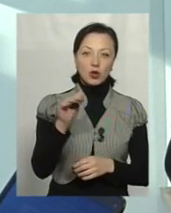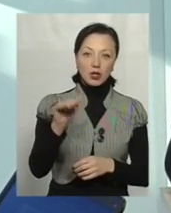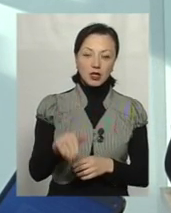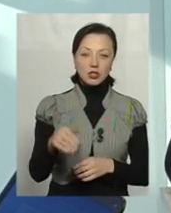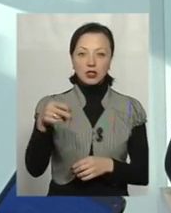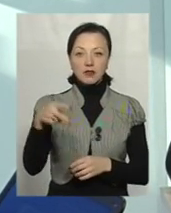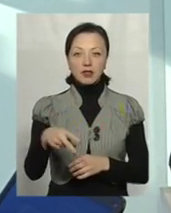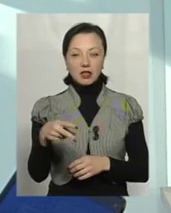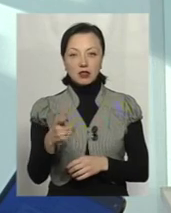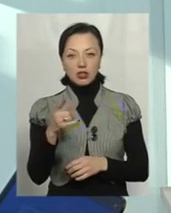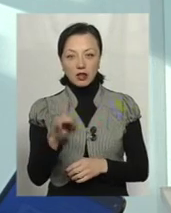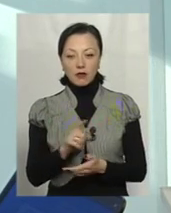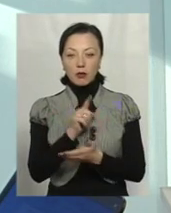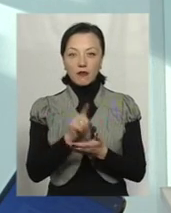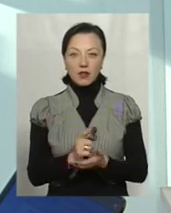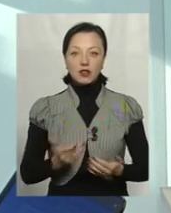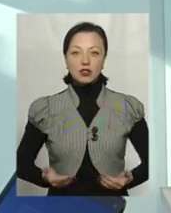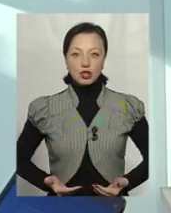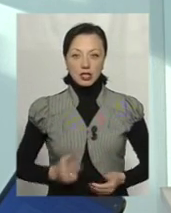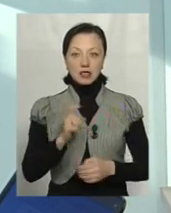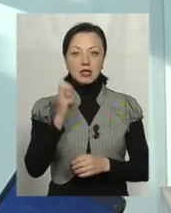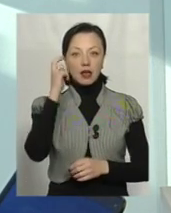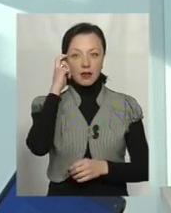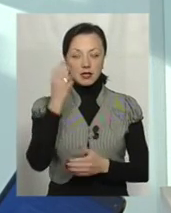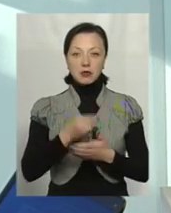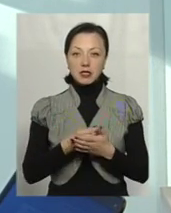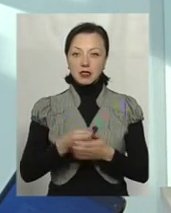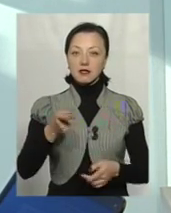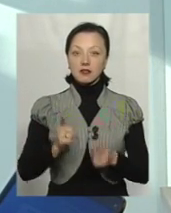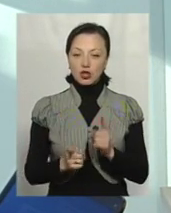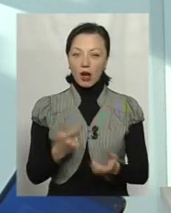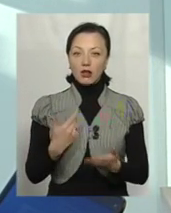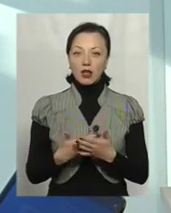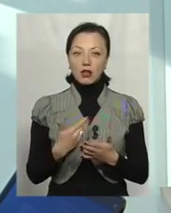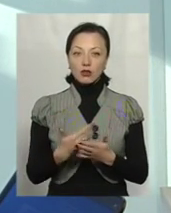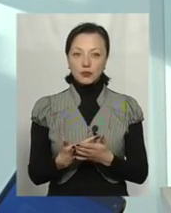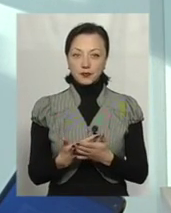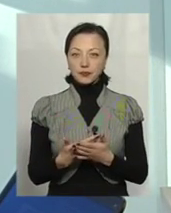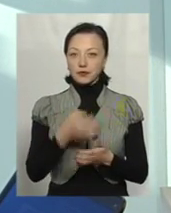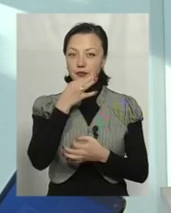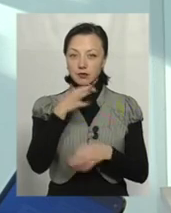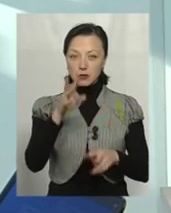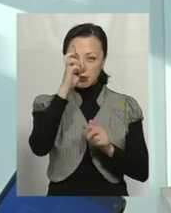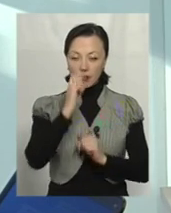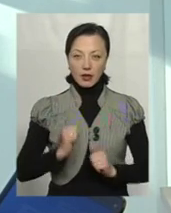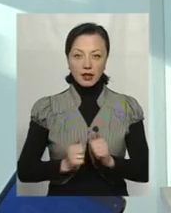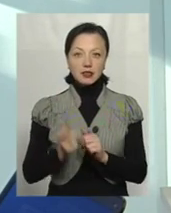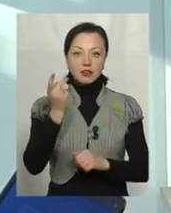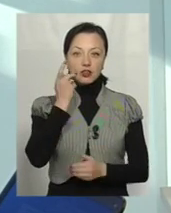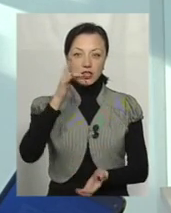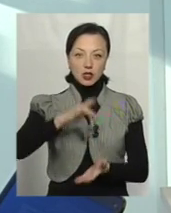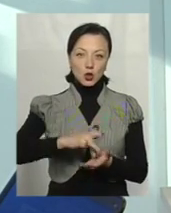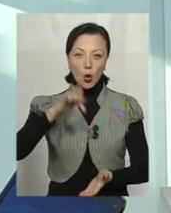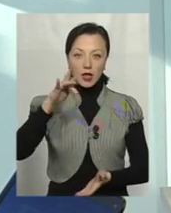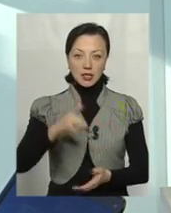гривень, дві тисячі гривень і повинні жити за київськими цінами. Звичайно, якщо ви візьмете будь-яку країну, завжди столиця